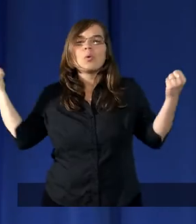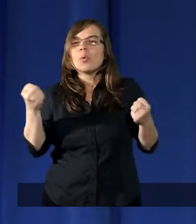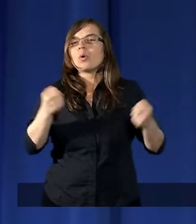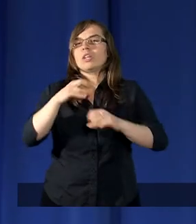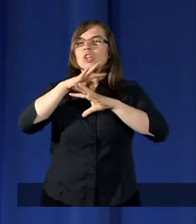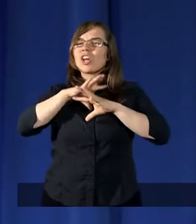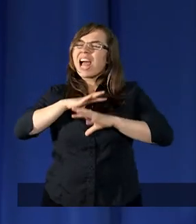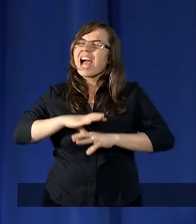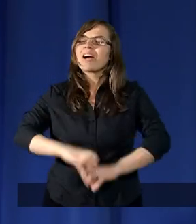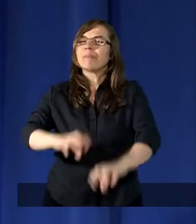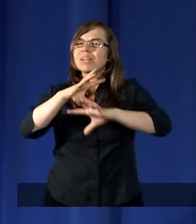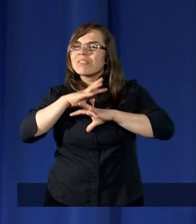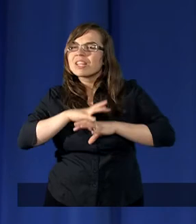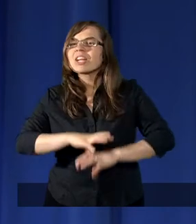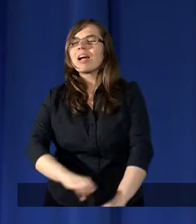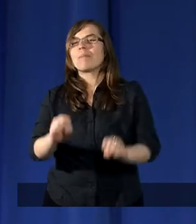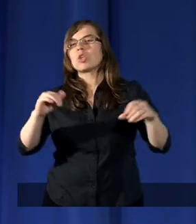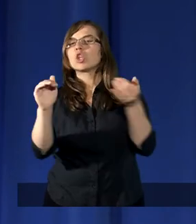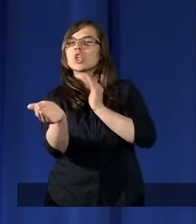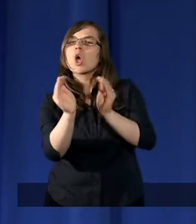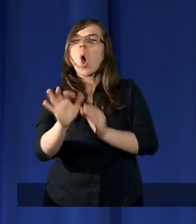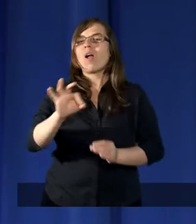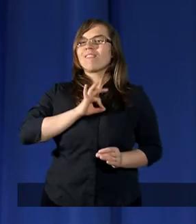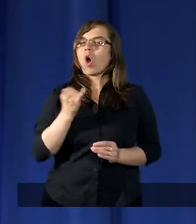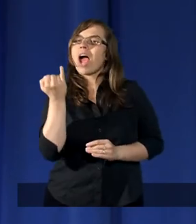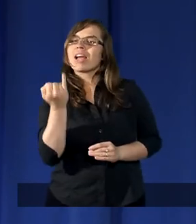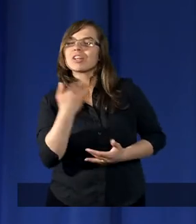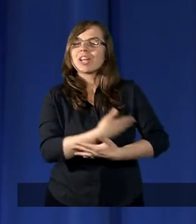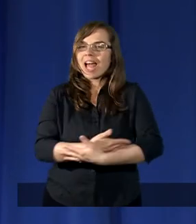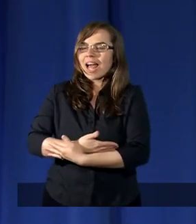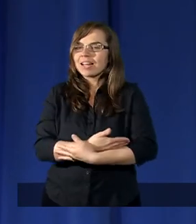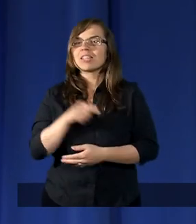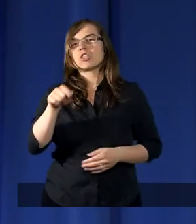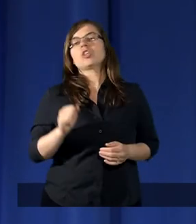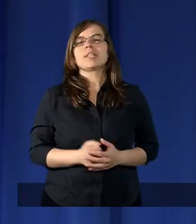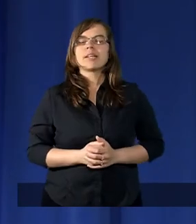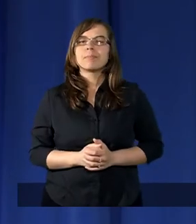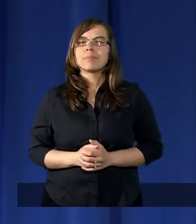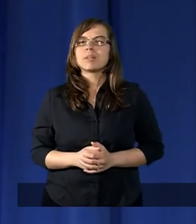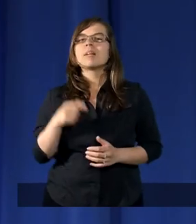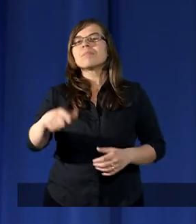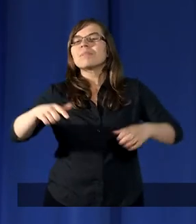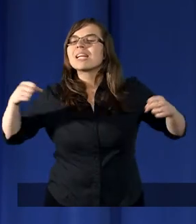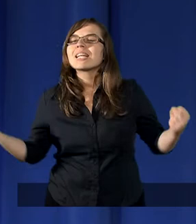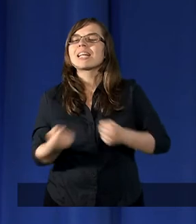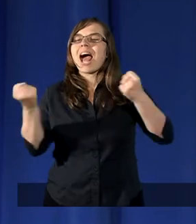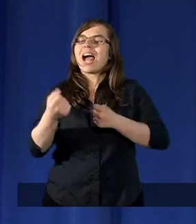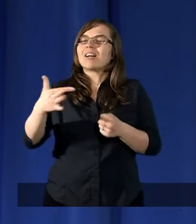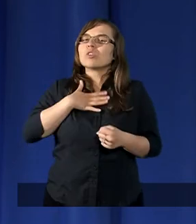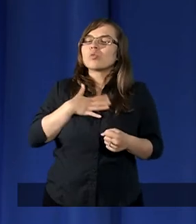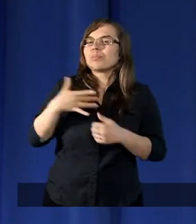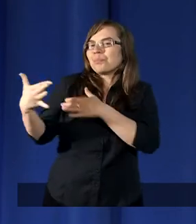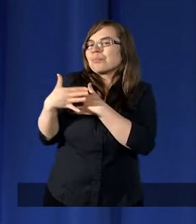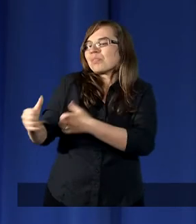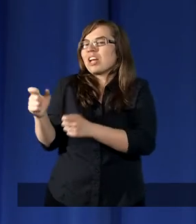cierpliwie troszczą się o swoje dzieci i zawsze starają się blisko siebie